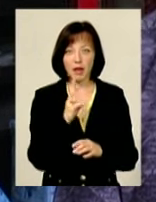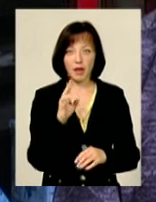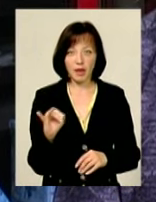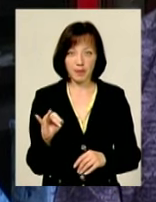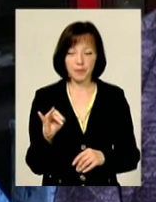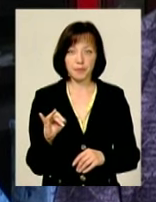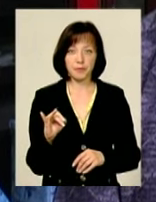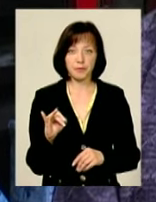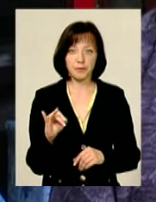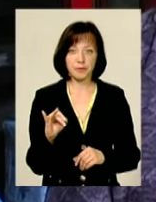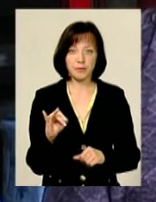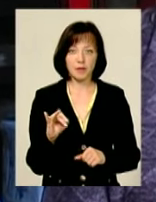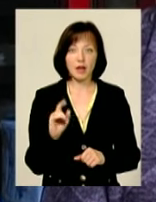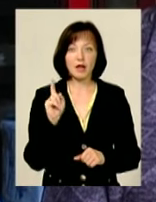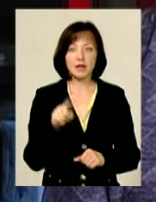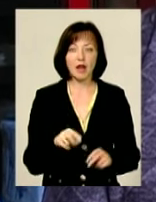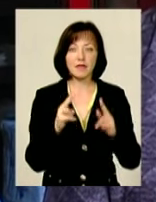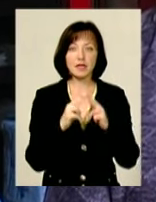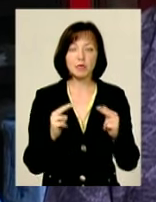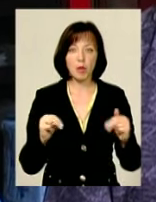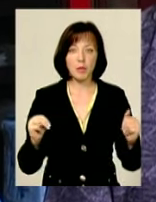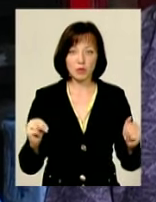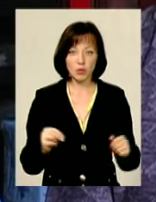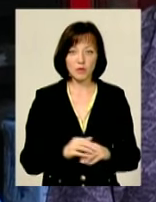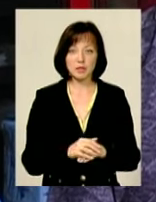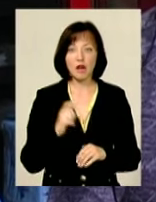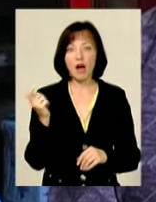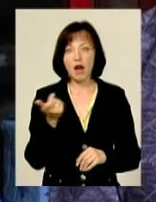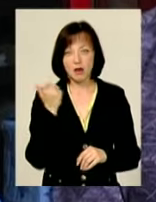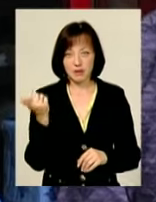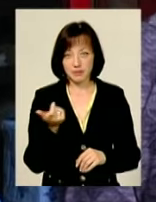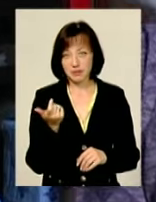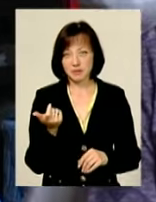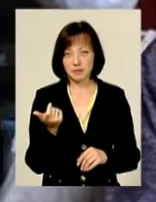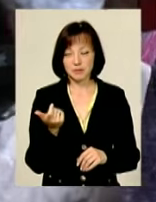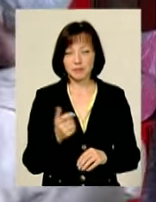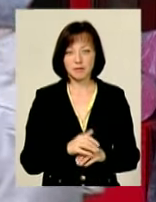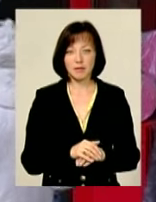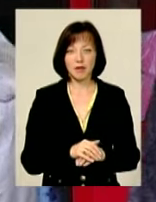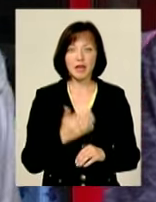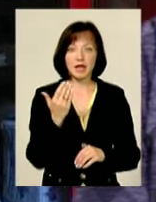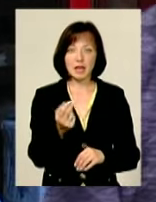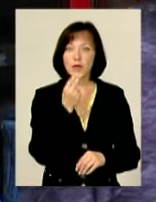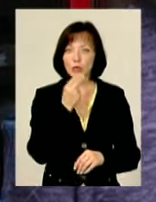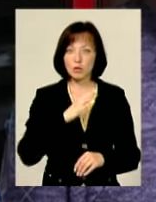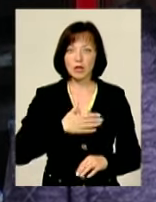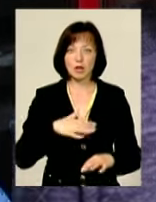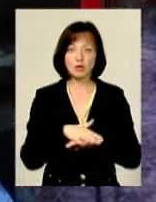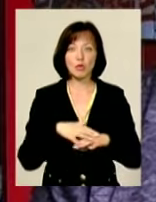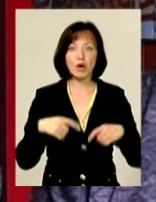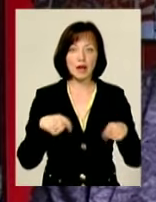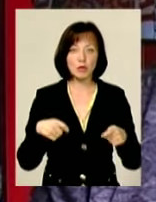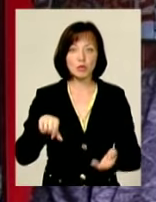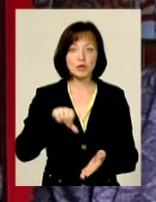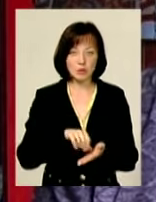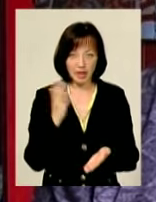навіть дніпропетровські, карківські Їхні продукції на нашому ринку присутні